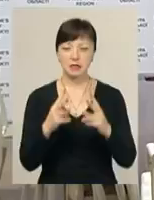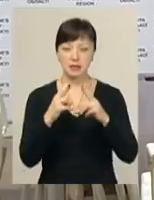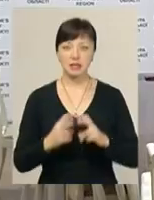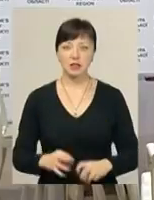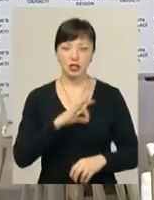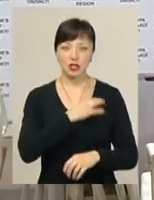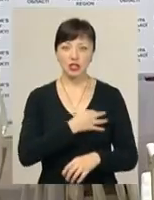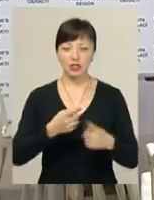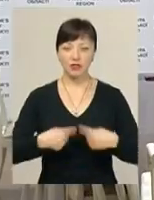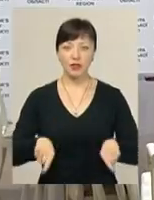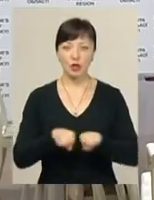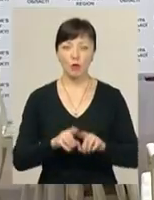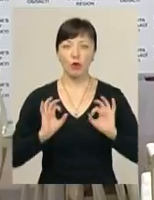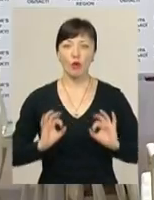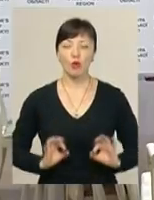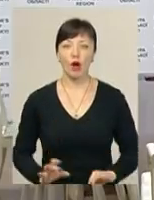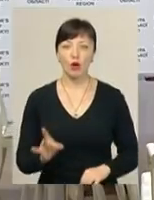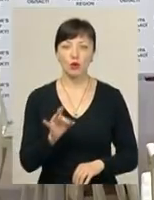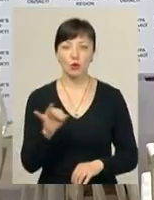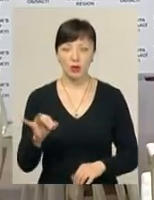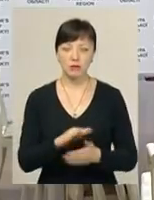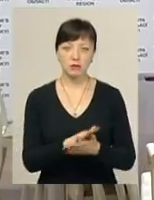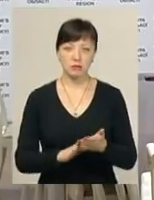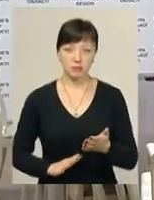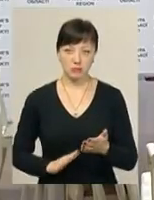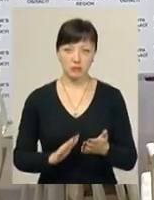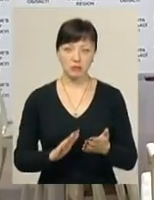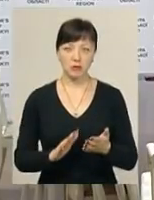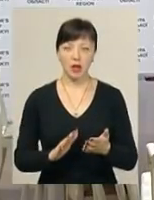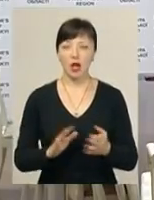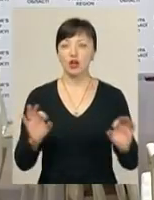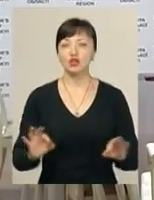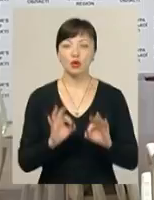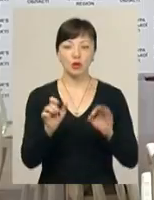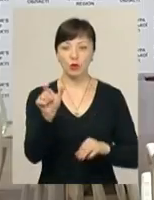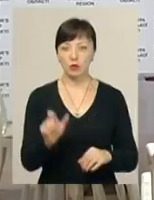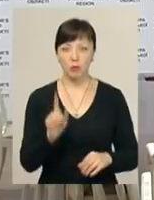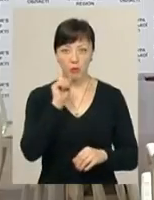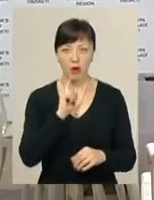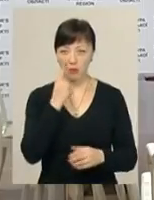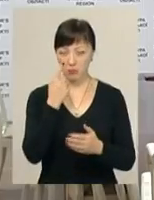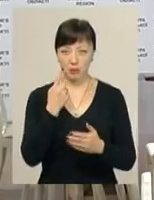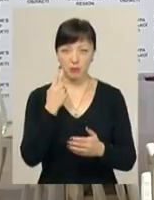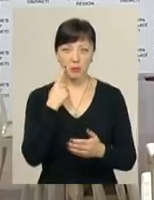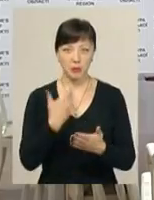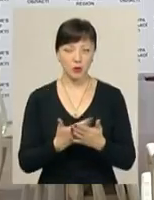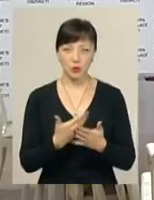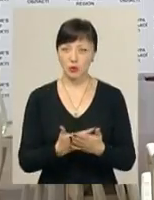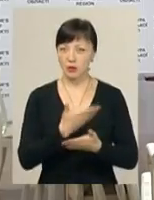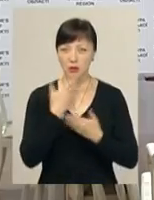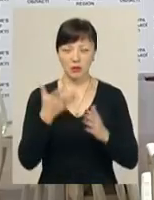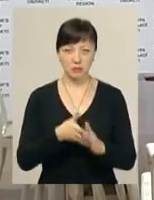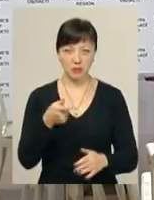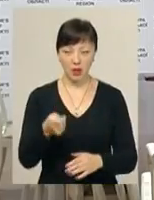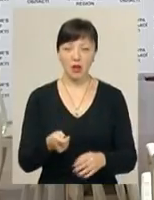слідчий відділ прокуратури Хмельницької області. Слідчі дії тривають. Жодній особі не повідомлено ще про підозру в даному кримінальному провадженні.